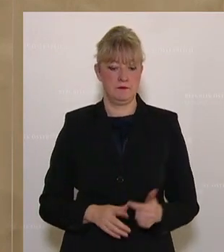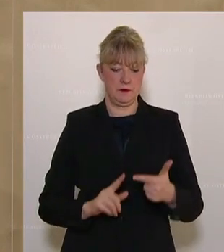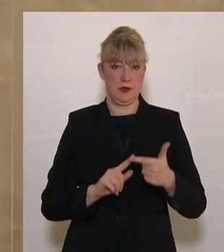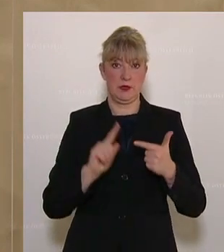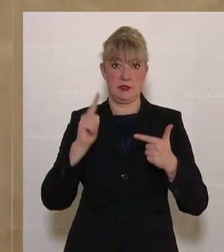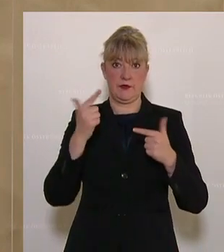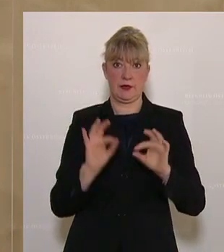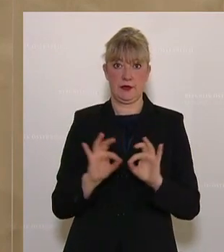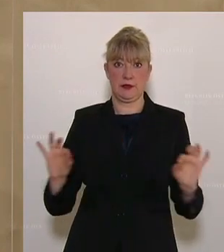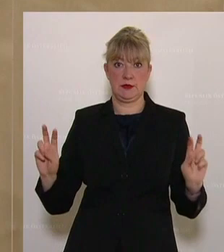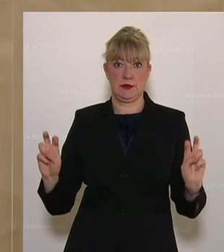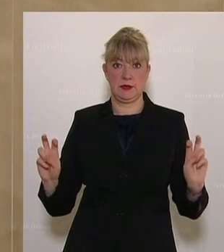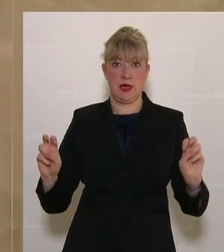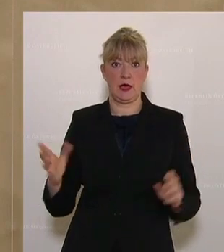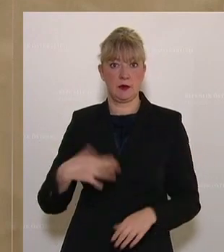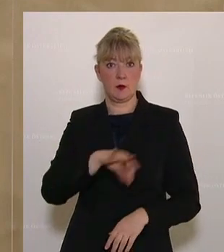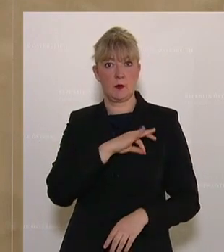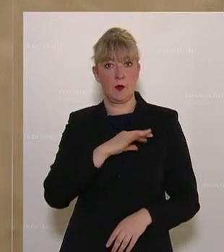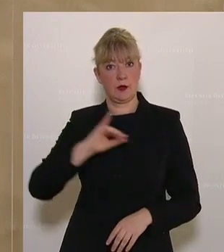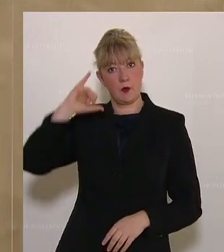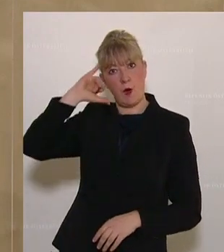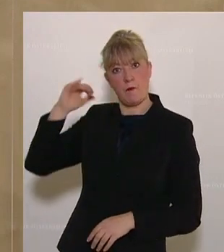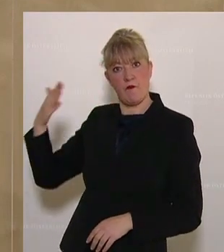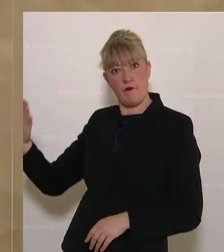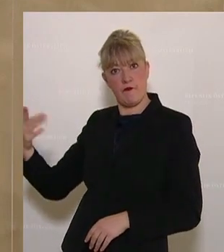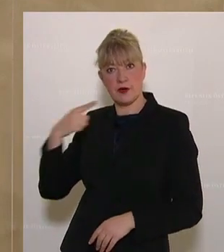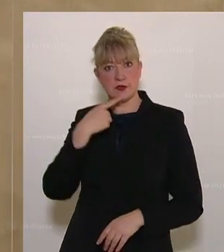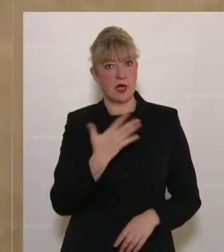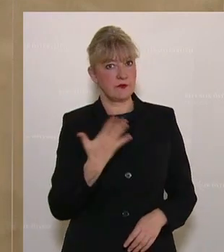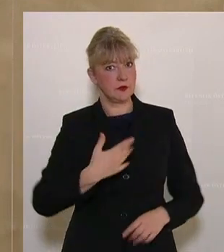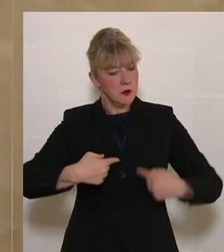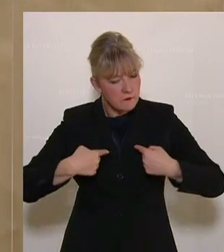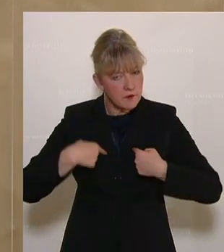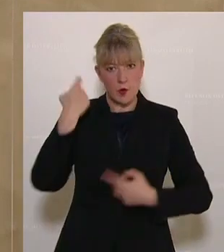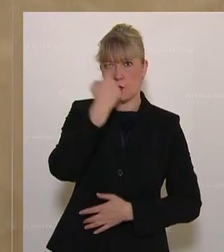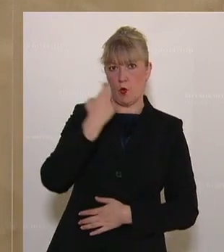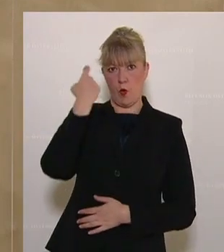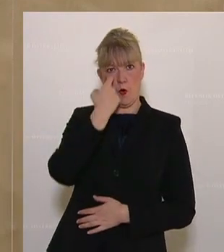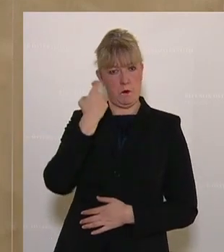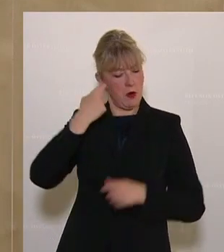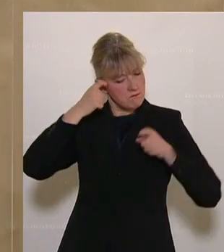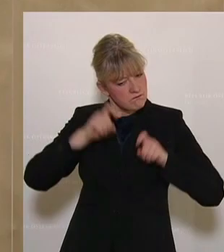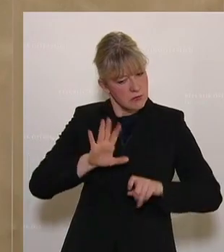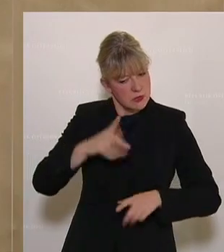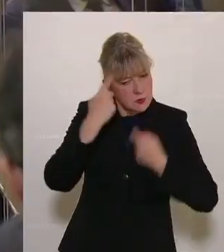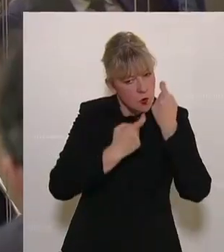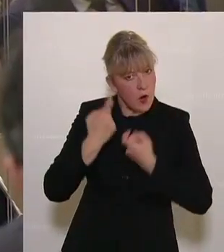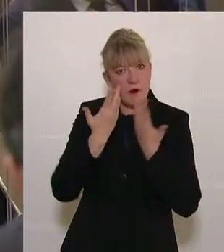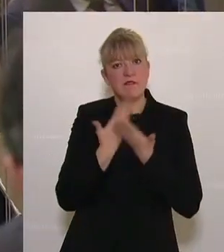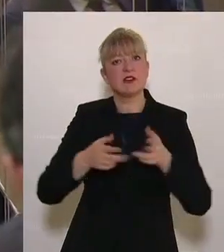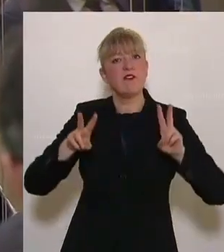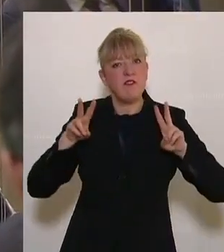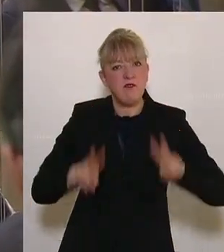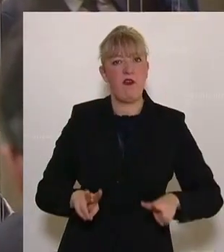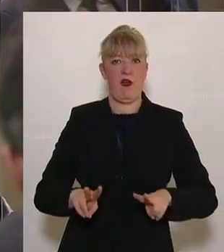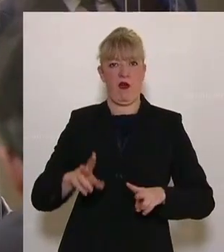zweite Zitat vom Kollegen Kopf, wir kümmern uns um diese Sorgen, um die wahren Sorgen dieser